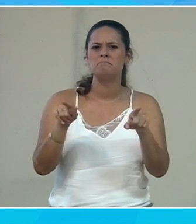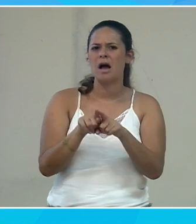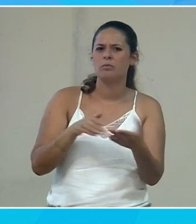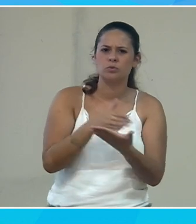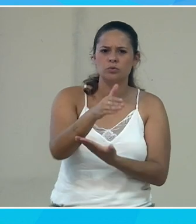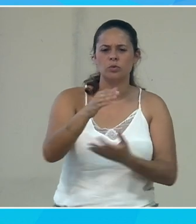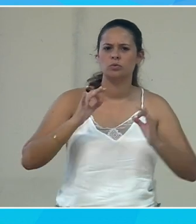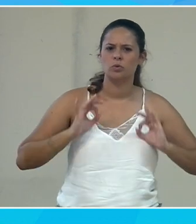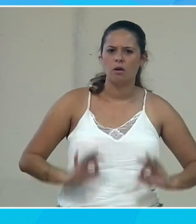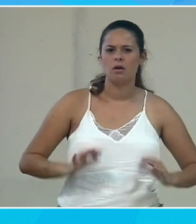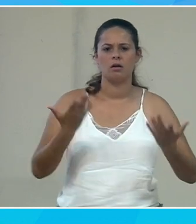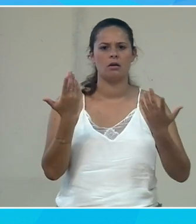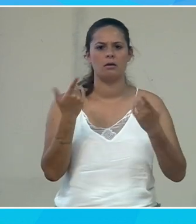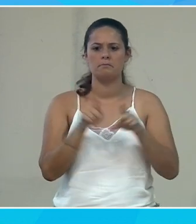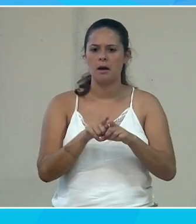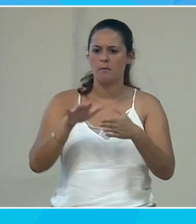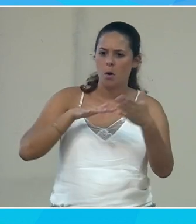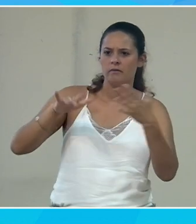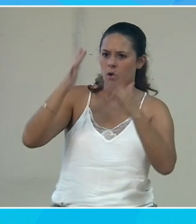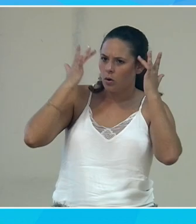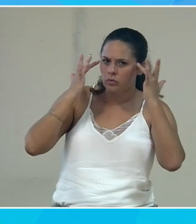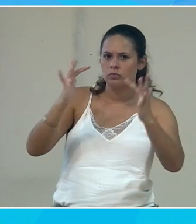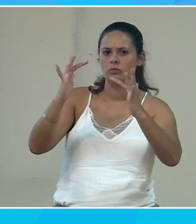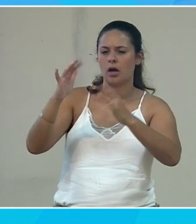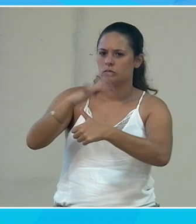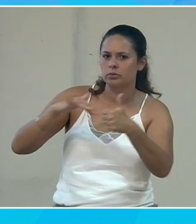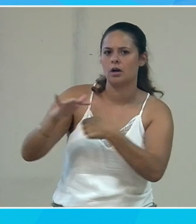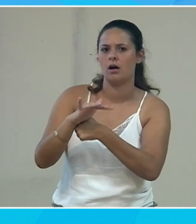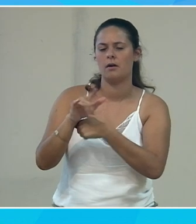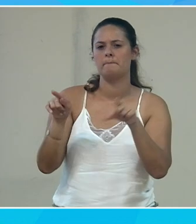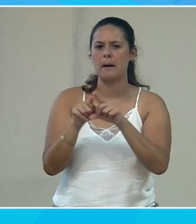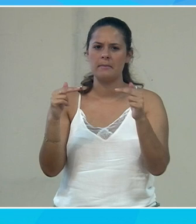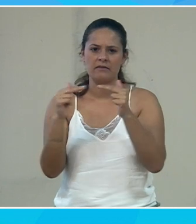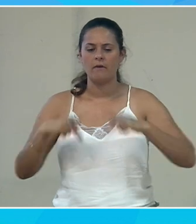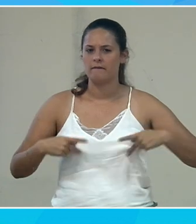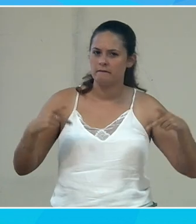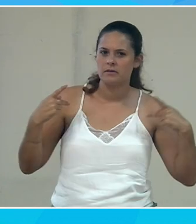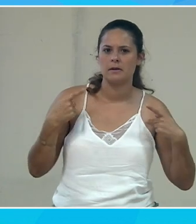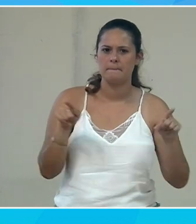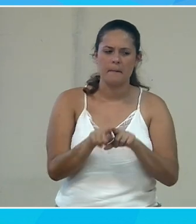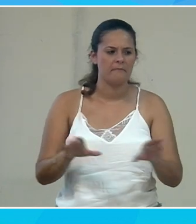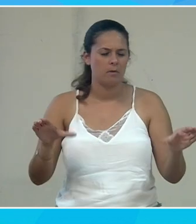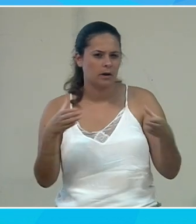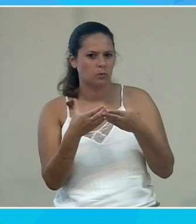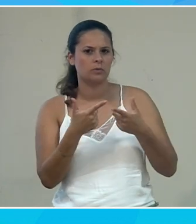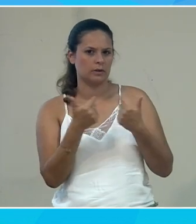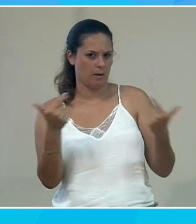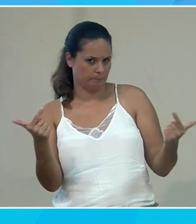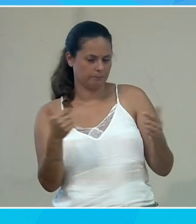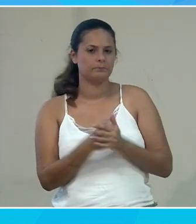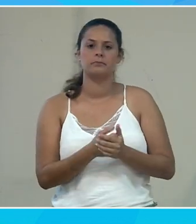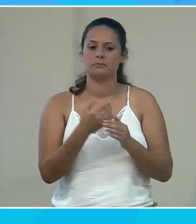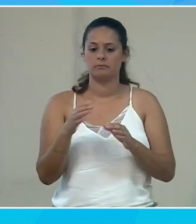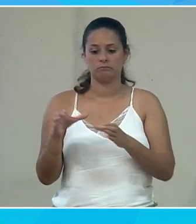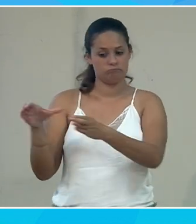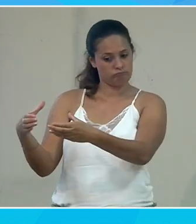scolaire, même environnement socio-culturel, même niveau de vie, même formation, etc. Et puis